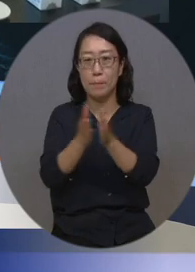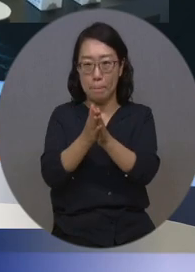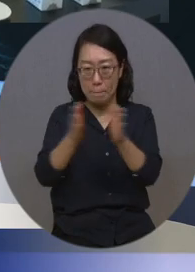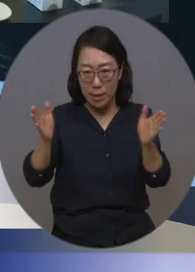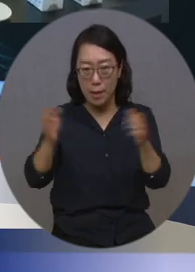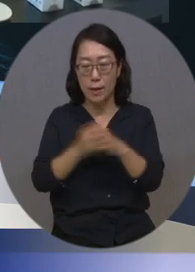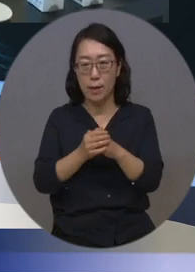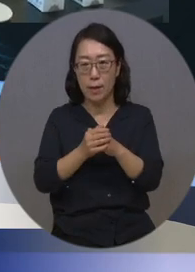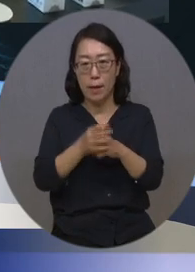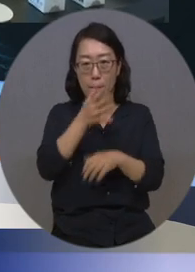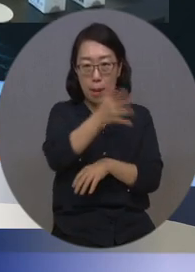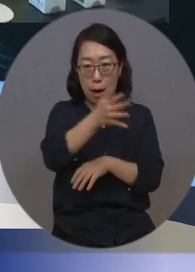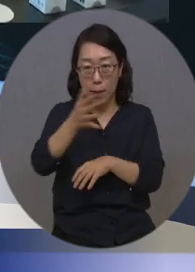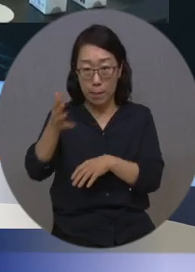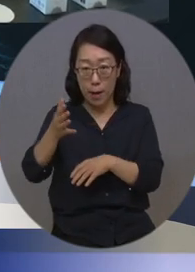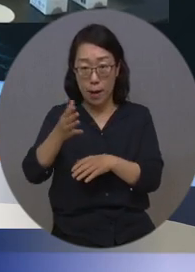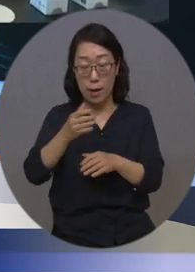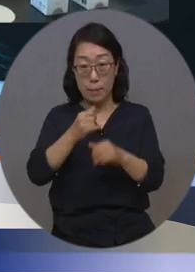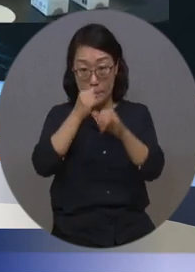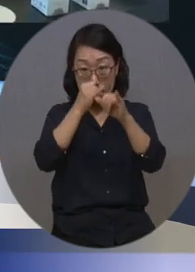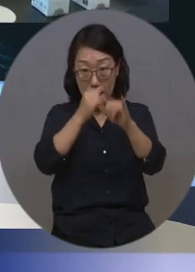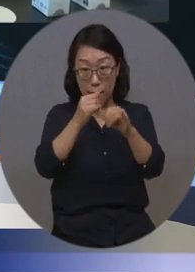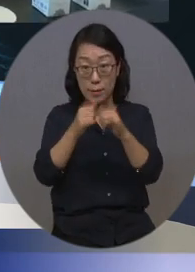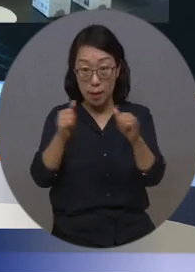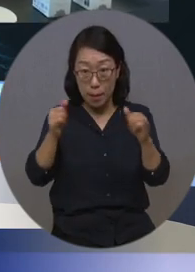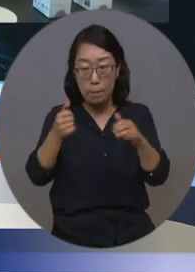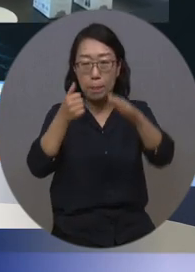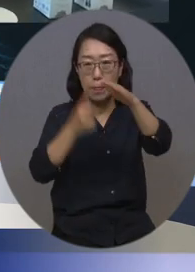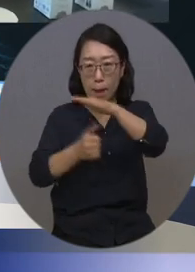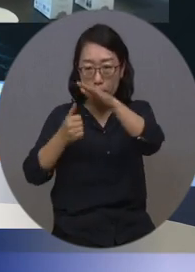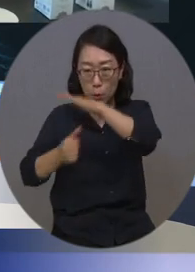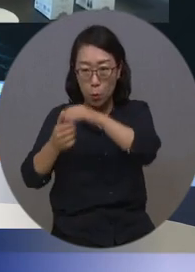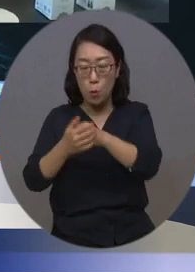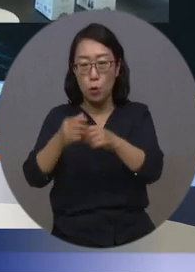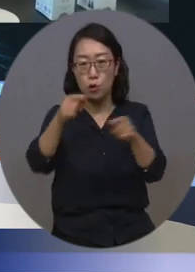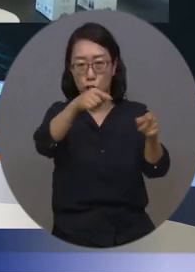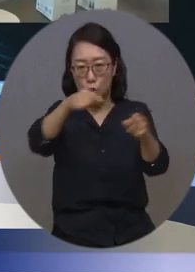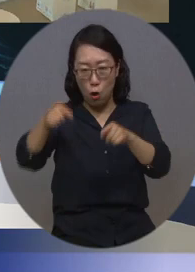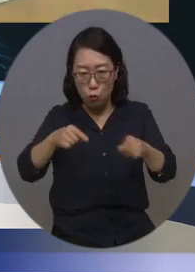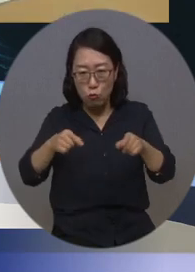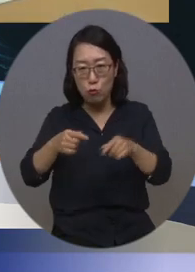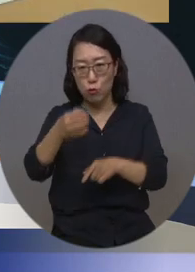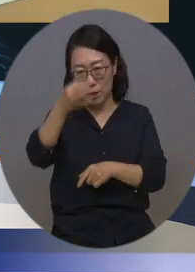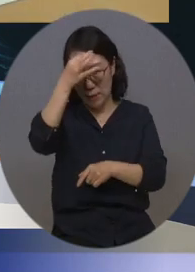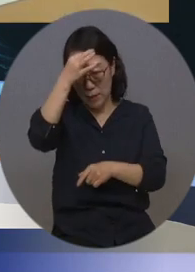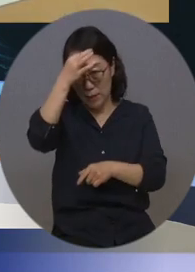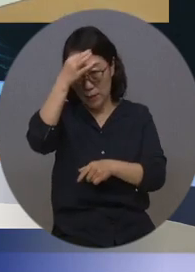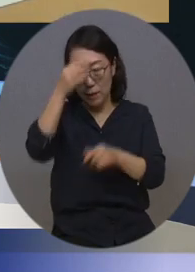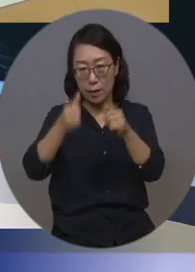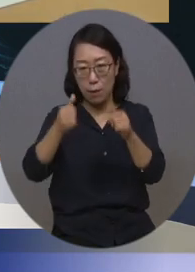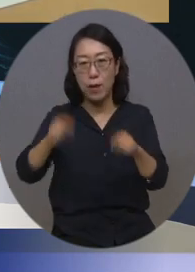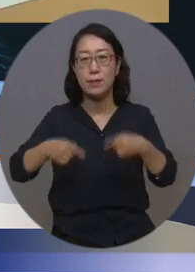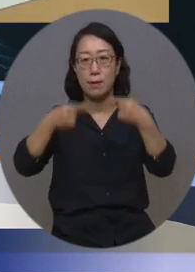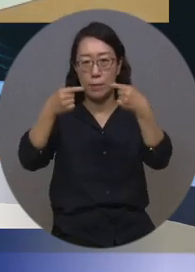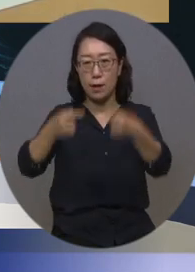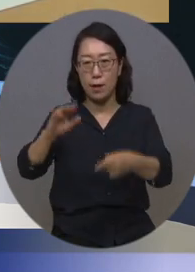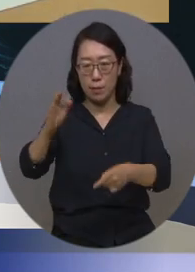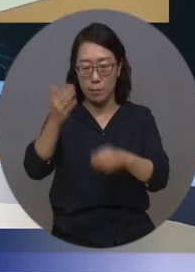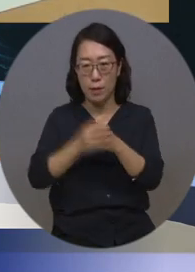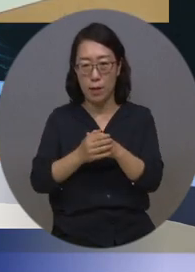직종별 입상자들은 충북 대표로 오는 9월 전국장애인기능경기대회에 참가하게 되는데요.